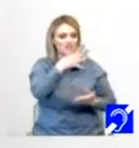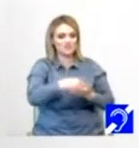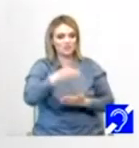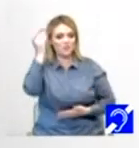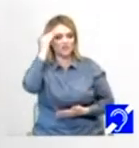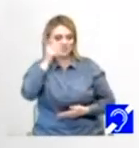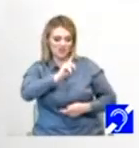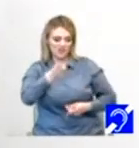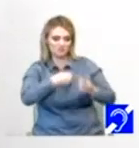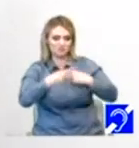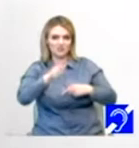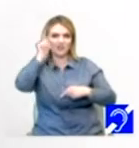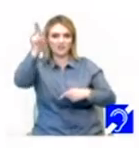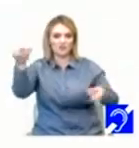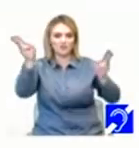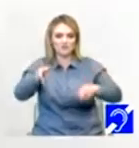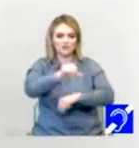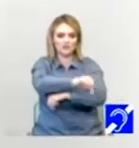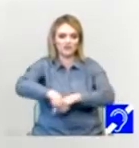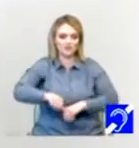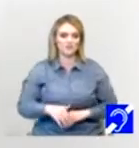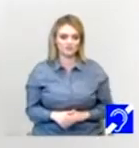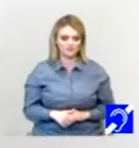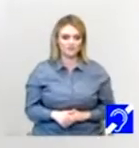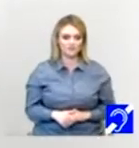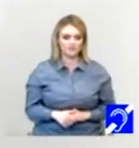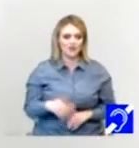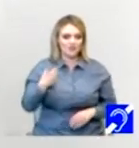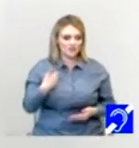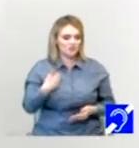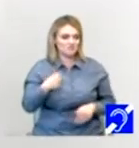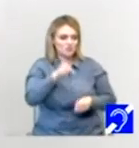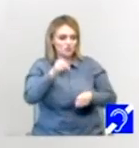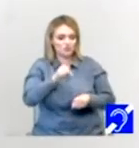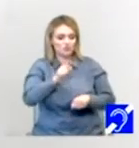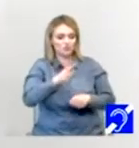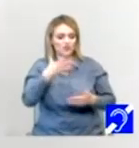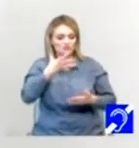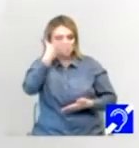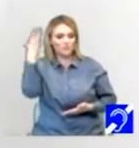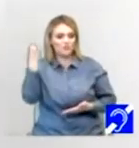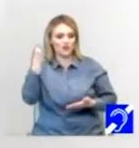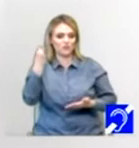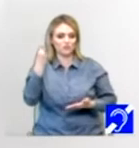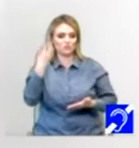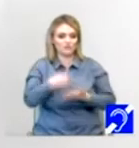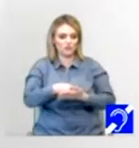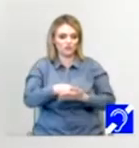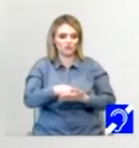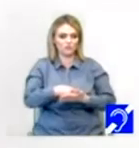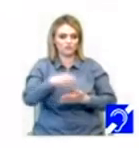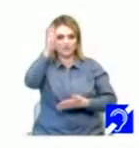Am schimbat meleagurile pe bănuți de dor. Simțim cum ne-am uitat țara. Și ea ne-a uitat pe noi.